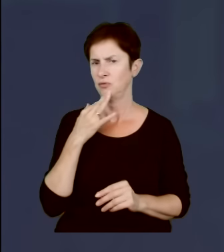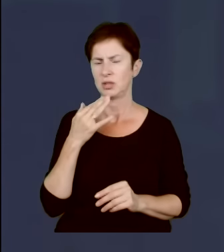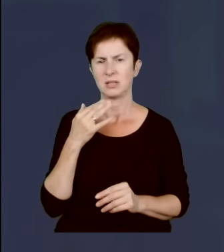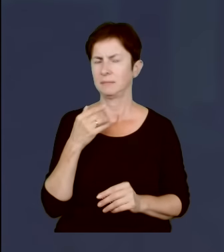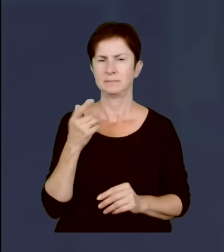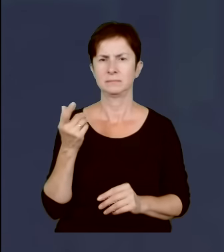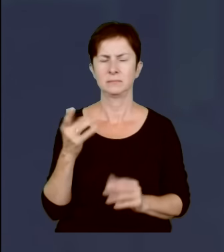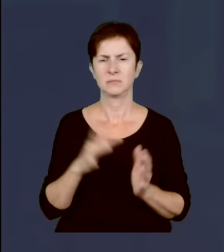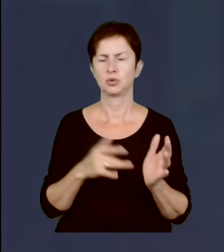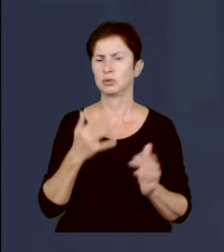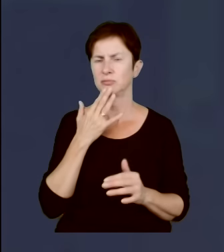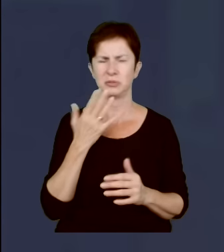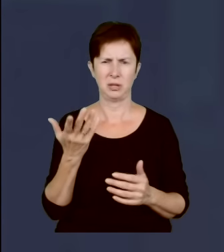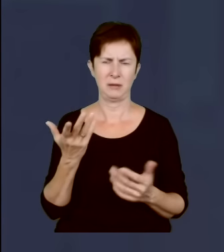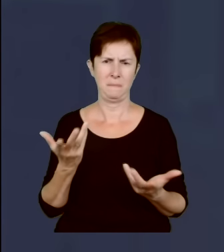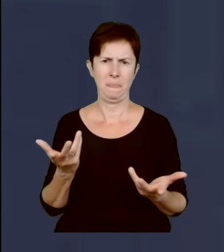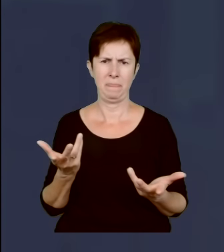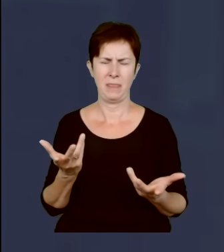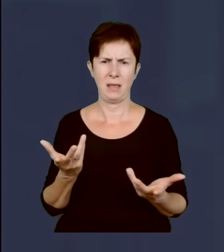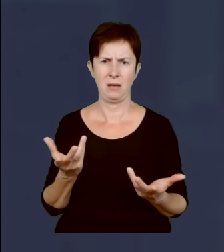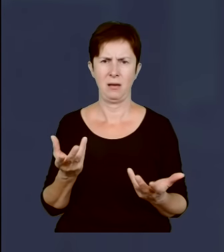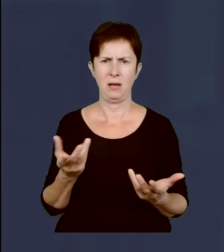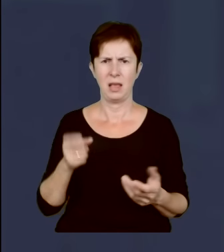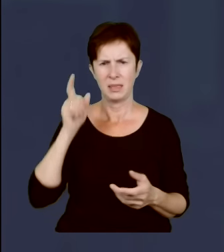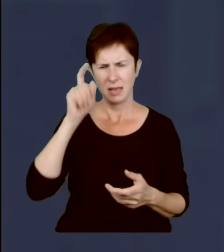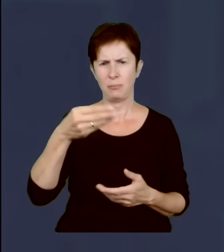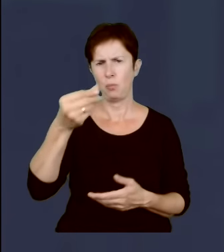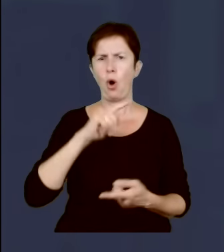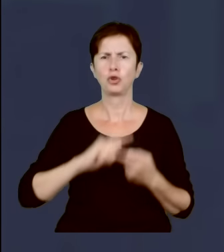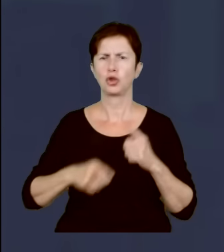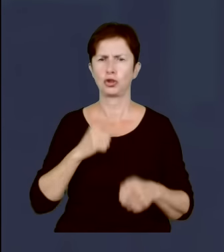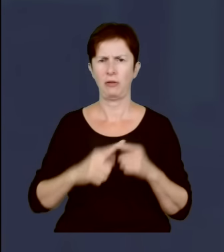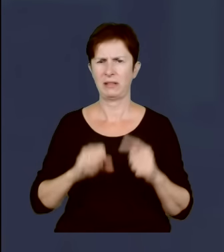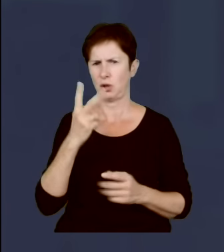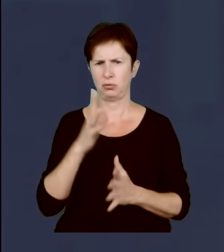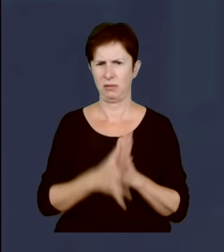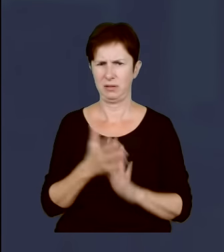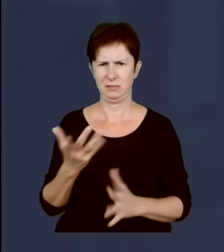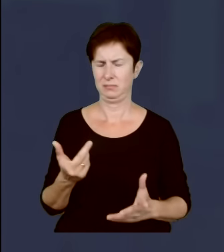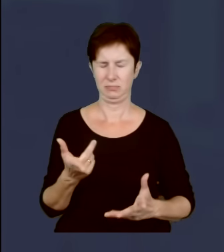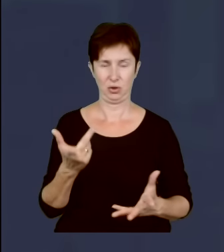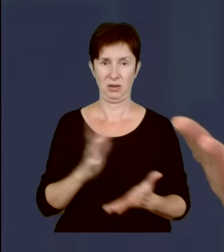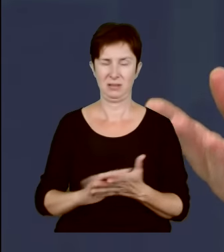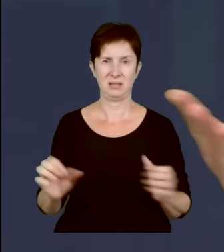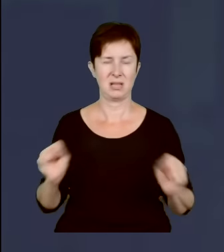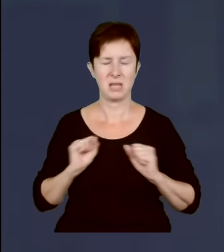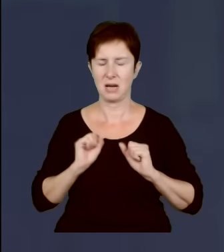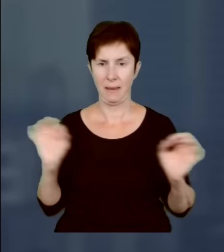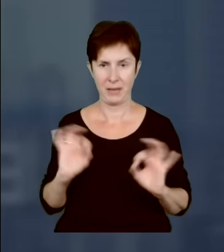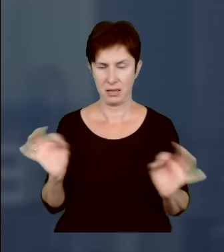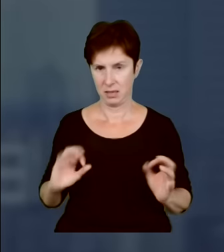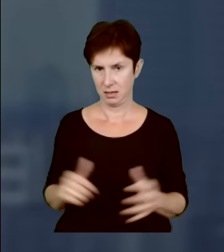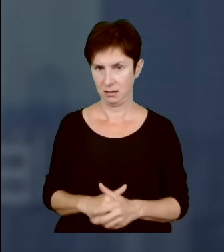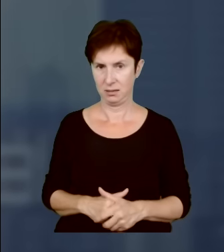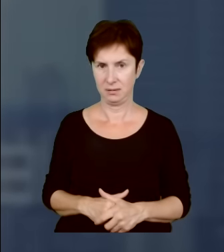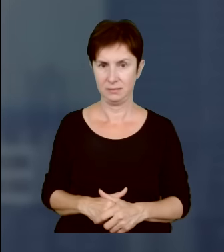zasadność wypłaty przez Niemców reparacji, no to jest jakiś wielki skandal, jakiś wielki skandal i mówi, że...